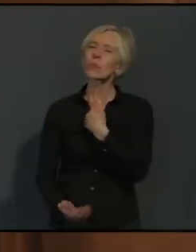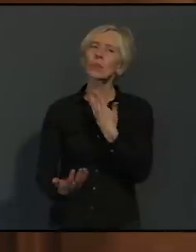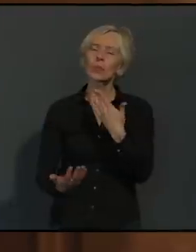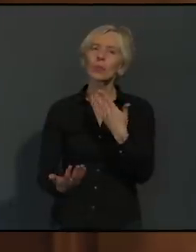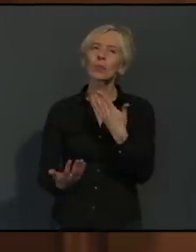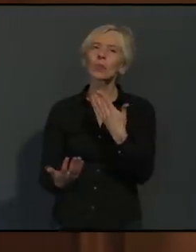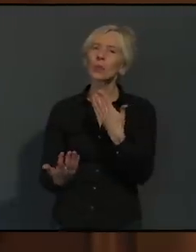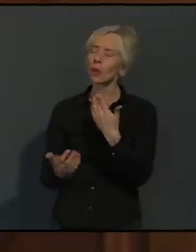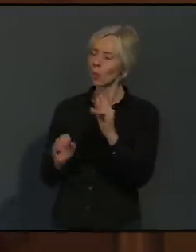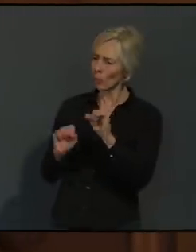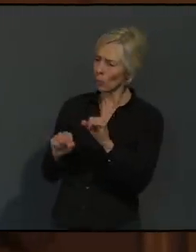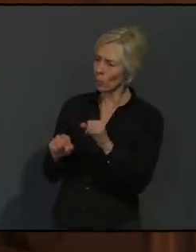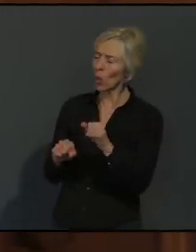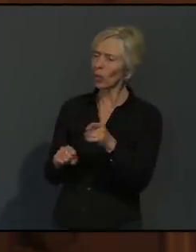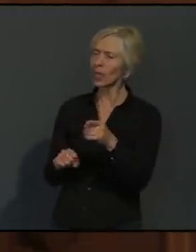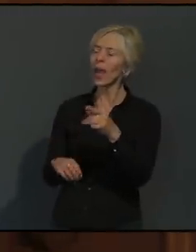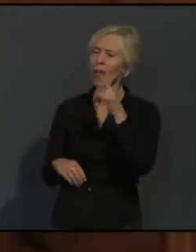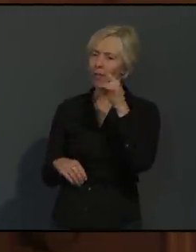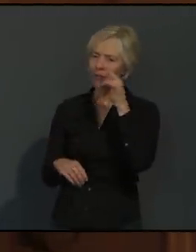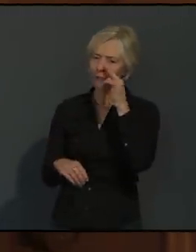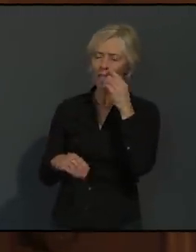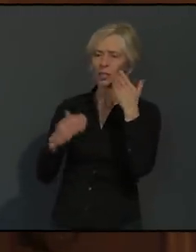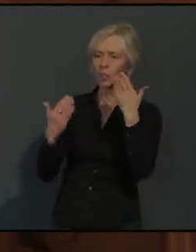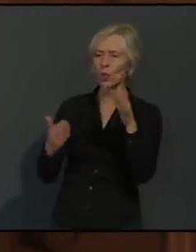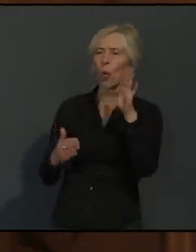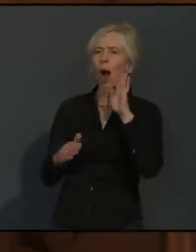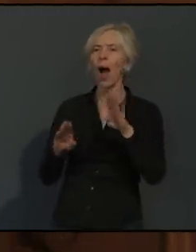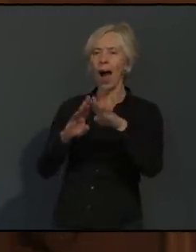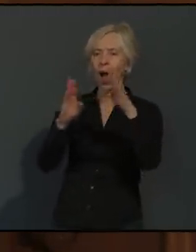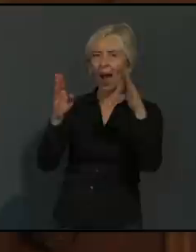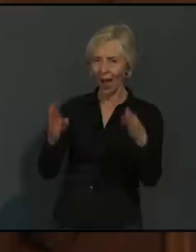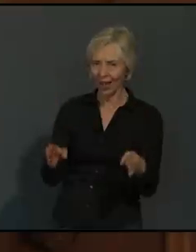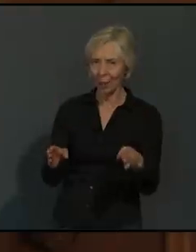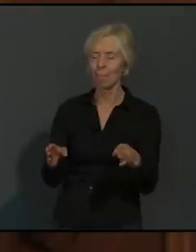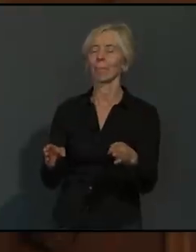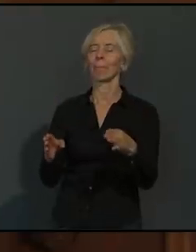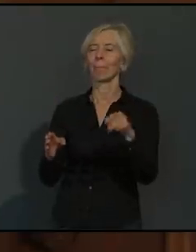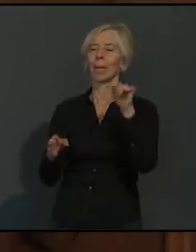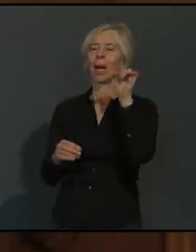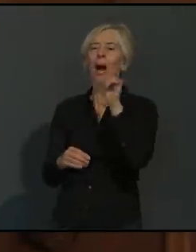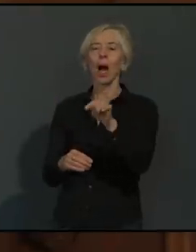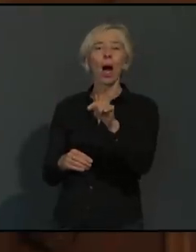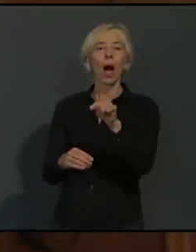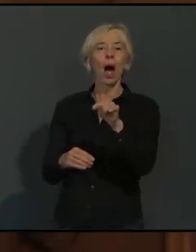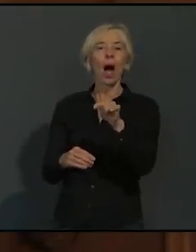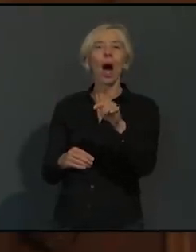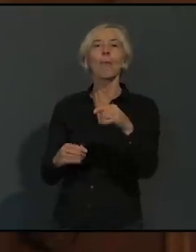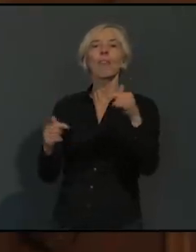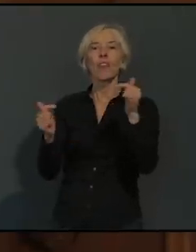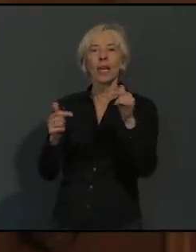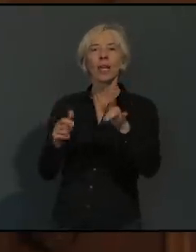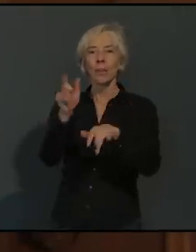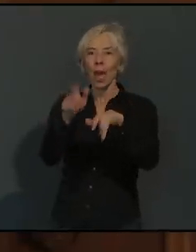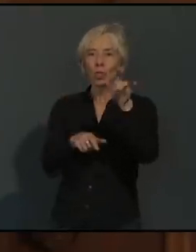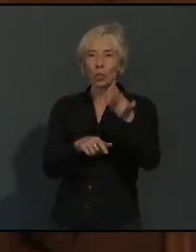großes Personalproblem in Heimen, Einrichtungen besteht. Das sollte ja in Absprache mit dem Gesundheitsamt passieren. Gibt es solche Fälle in Augsburg, wo das